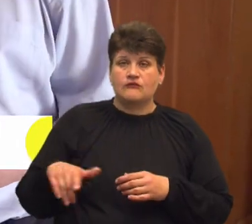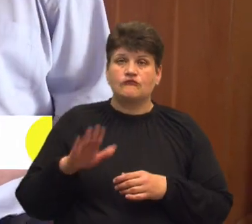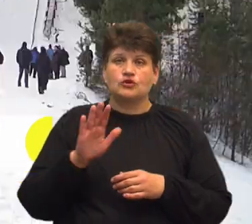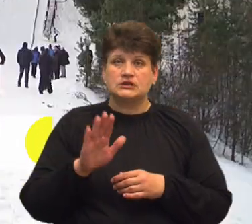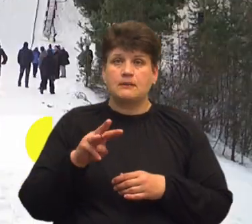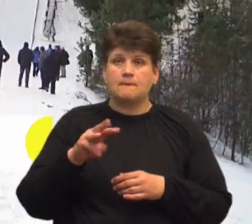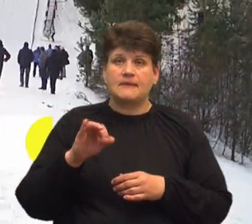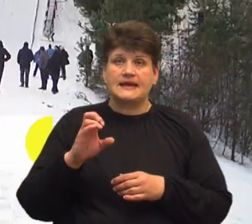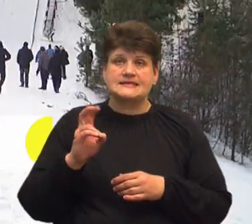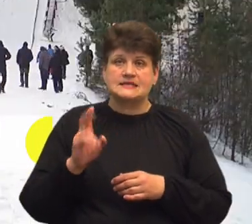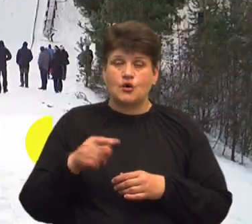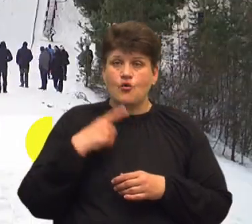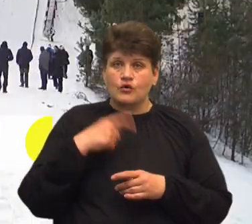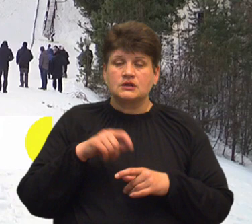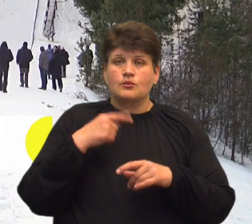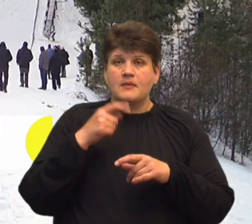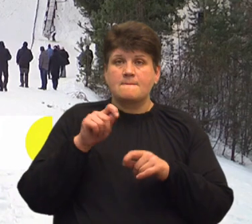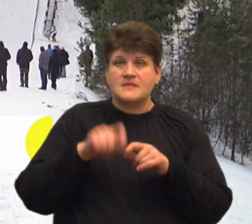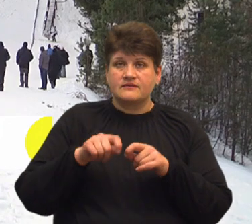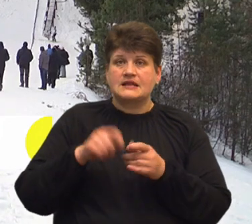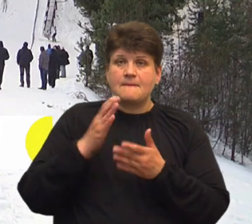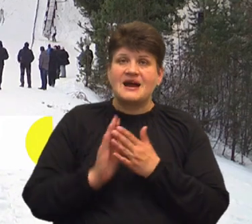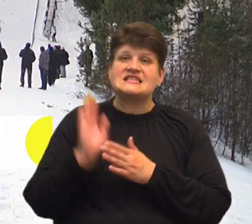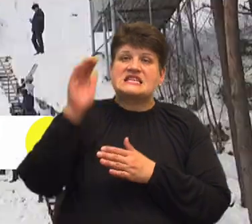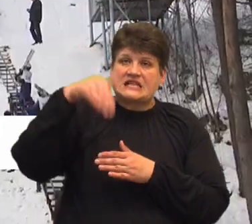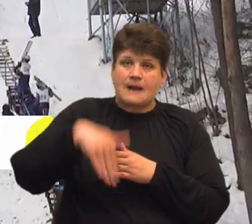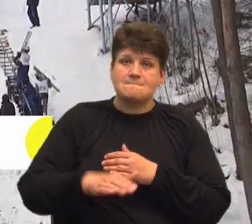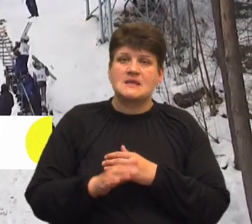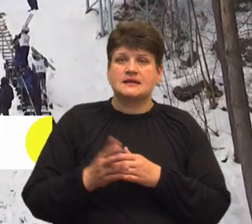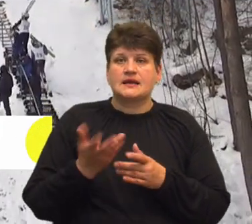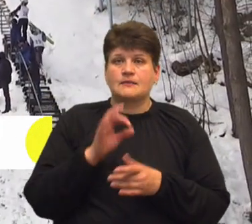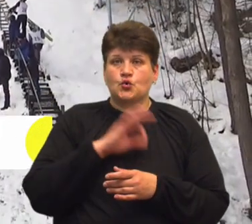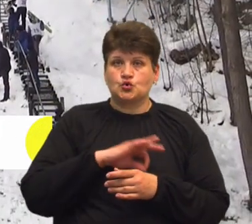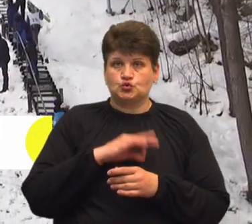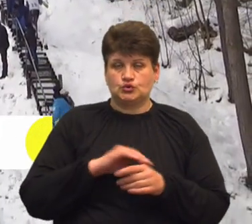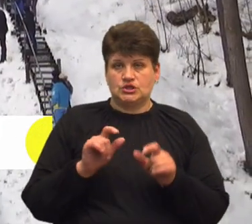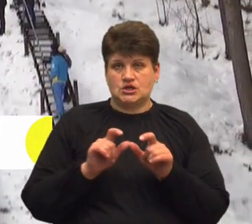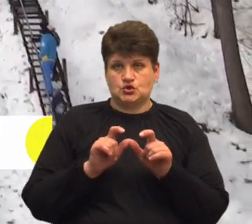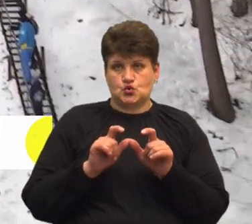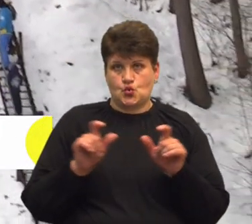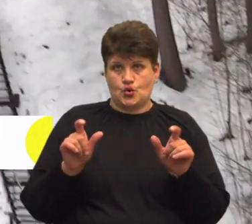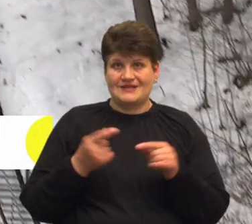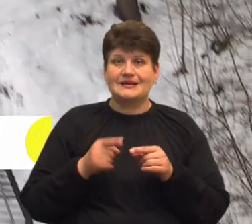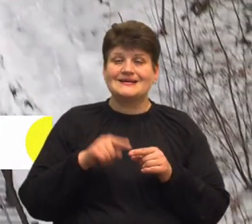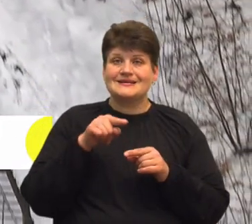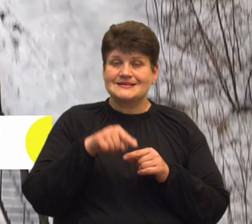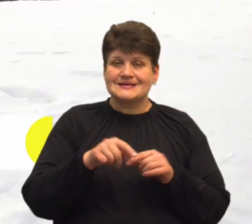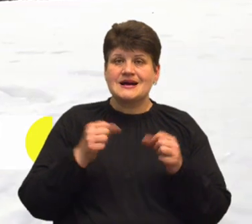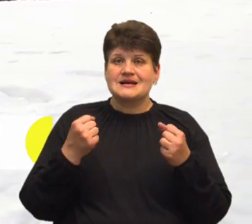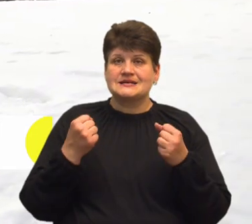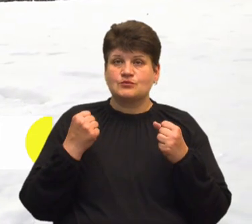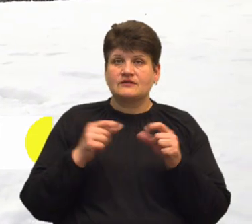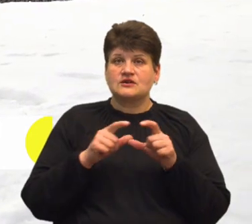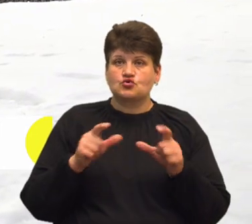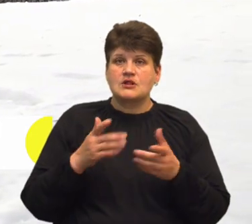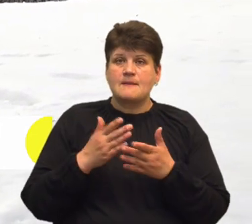перевірити мають і трампліни, якими користується школа. Ця спортивна школа мала не тільки тих, хто на санках катався,